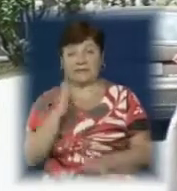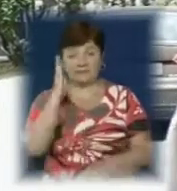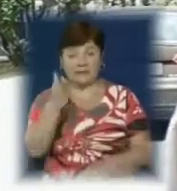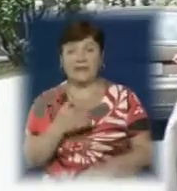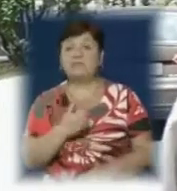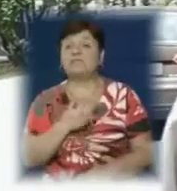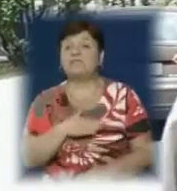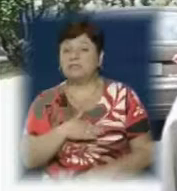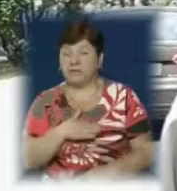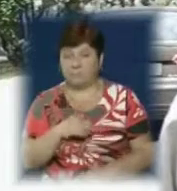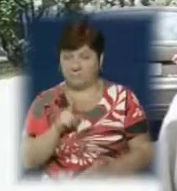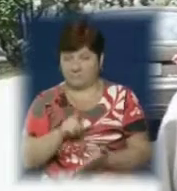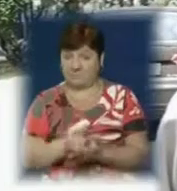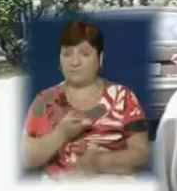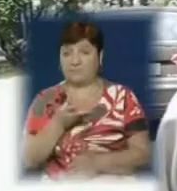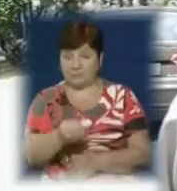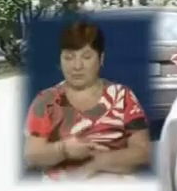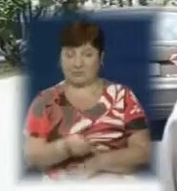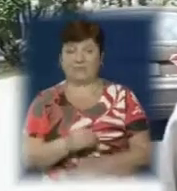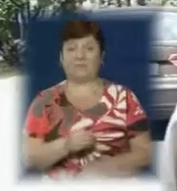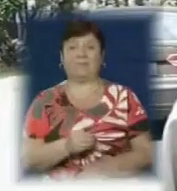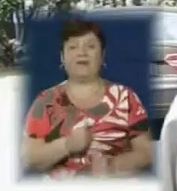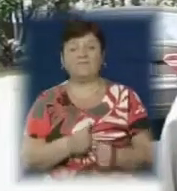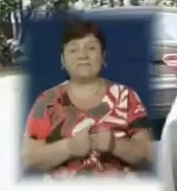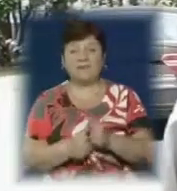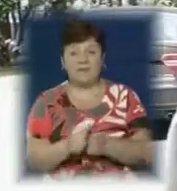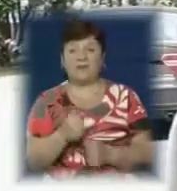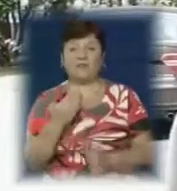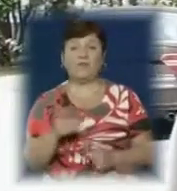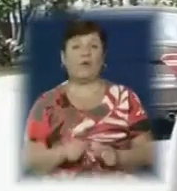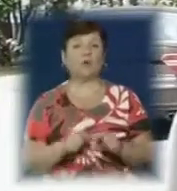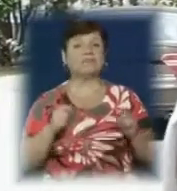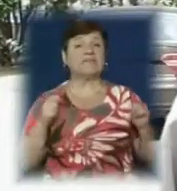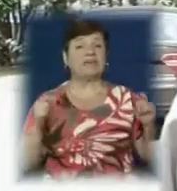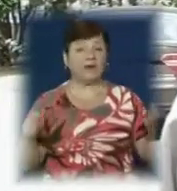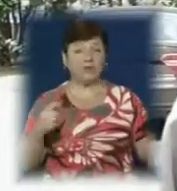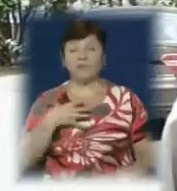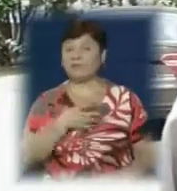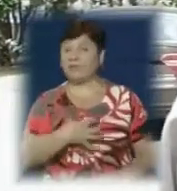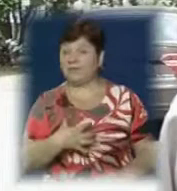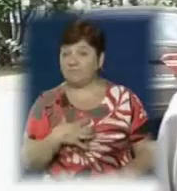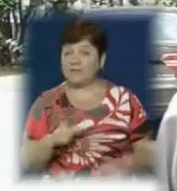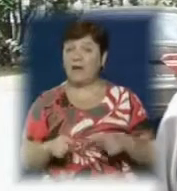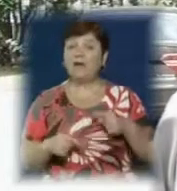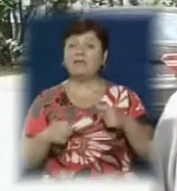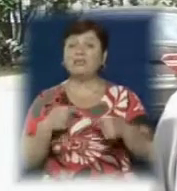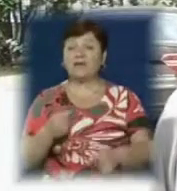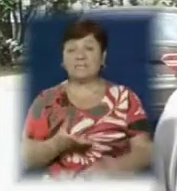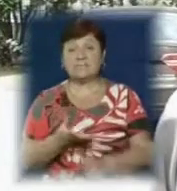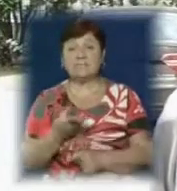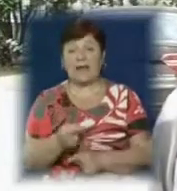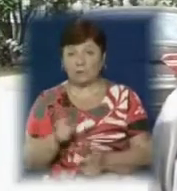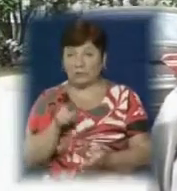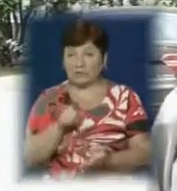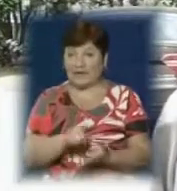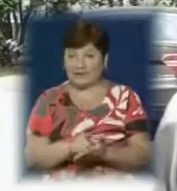для чого потрібно їх сплачувати. Тобто в самих творах вони розкривали важливість і так, як через сплату цих всіх